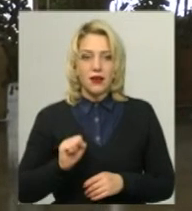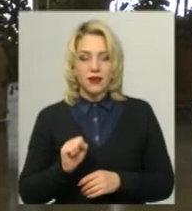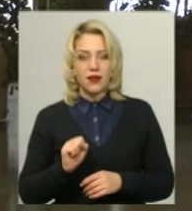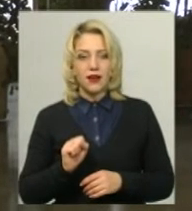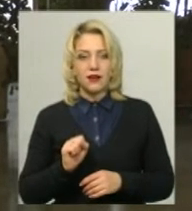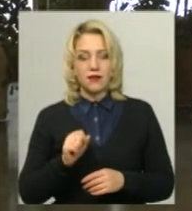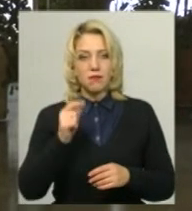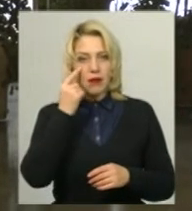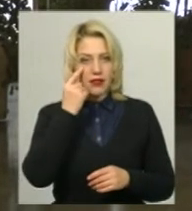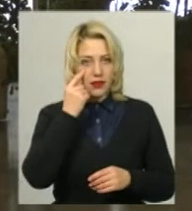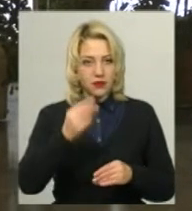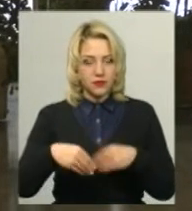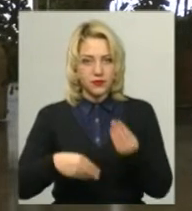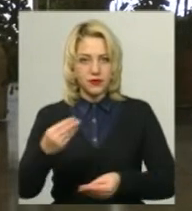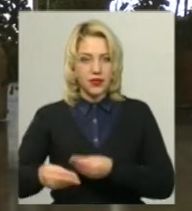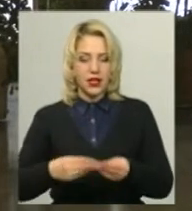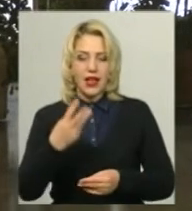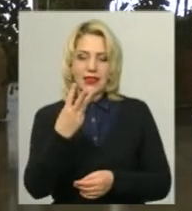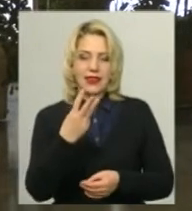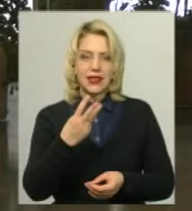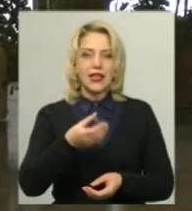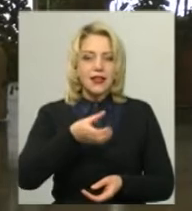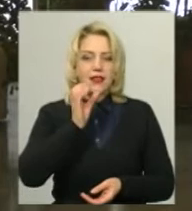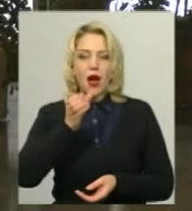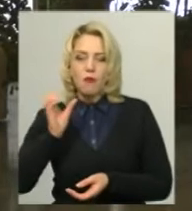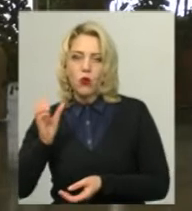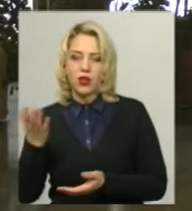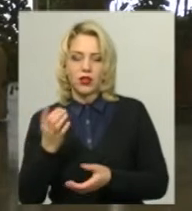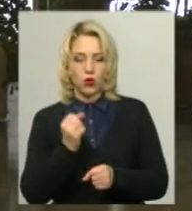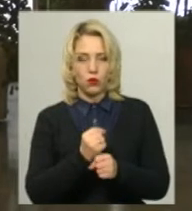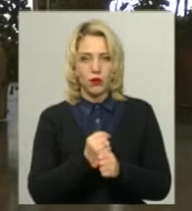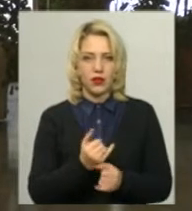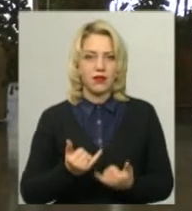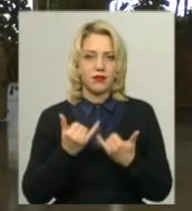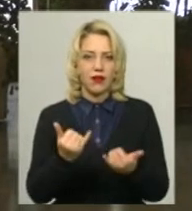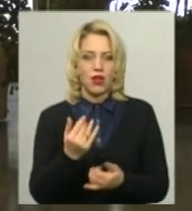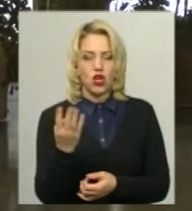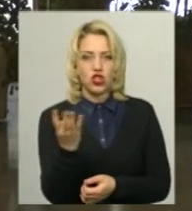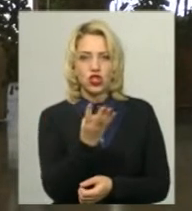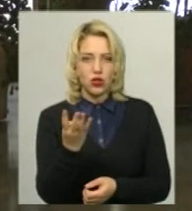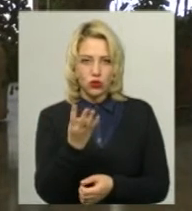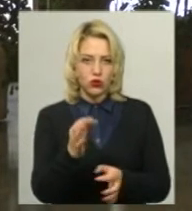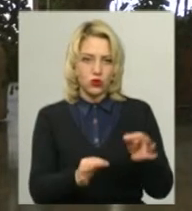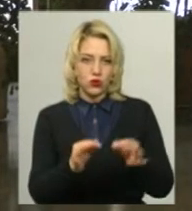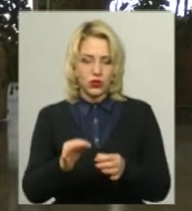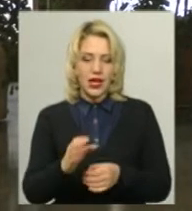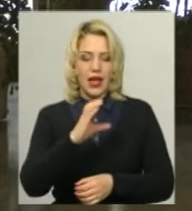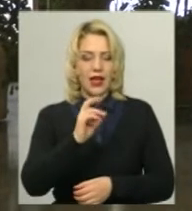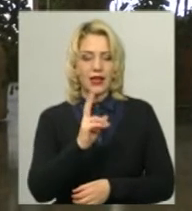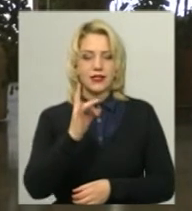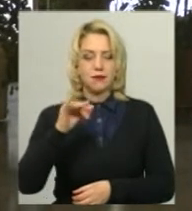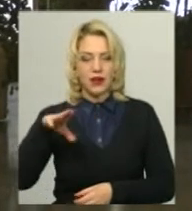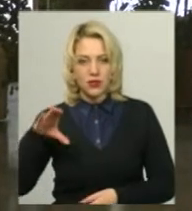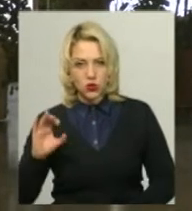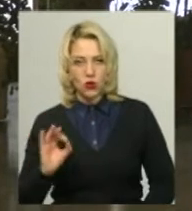Виставлялись бали за три напої, які вони робили чотирьим суддям. Це еспресо, молочний напій,